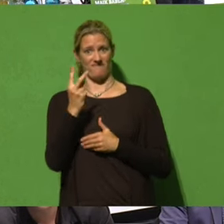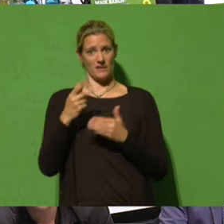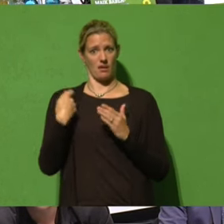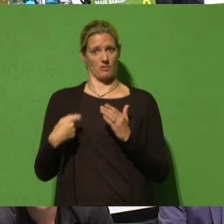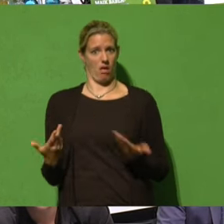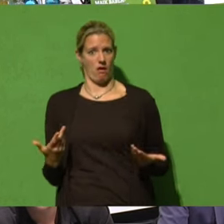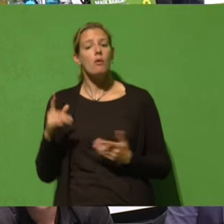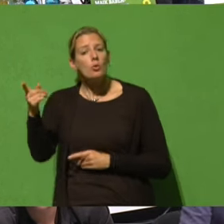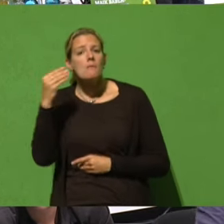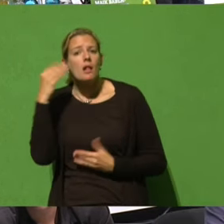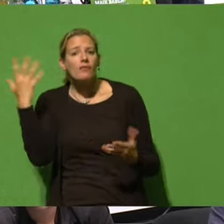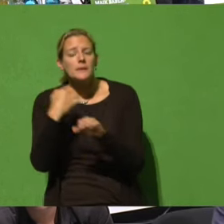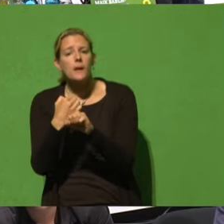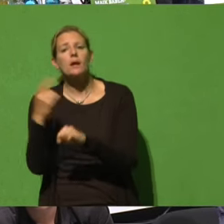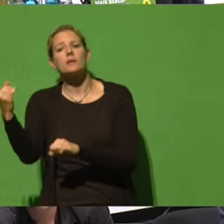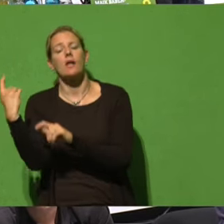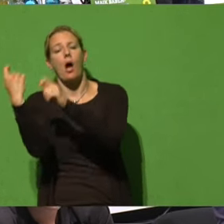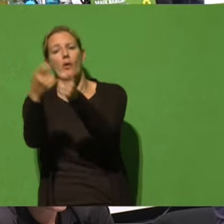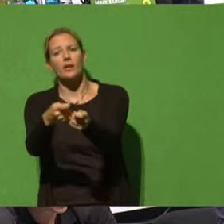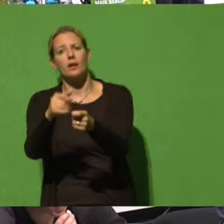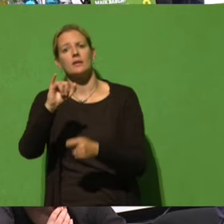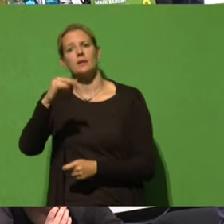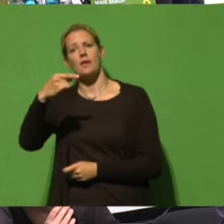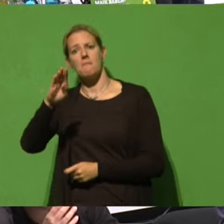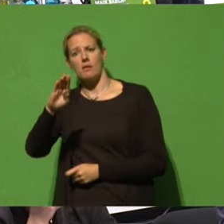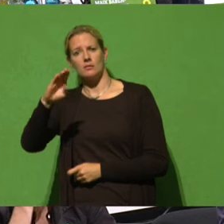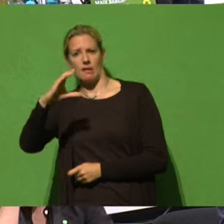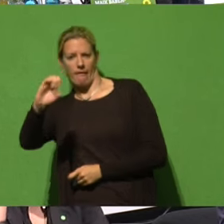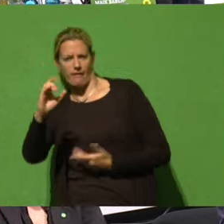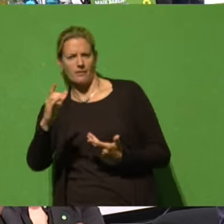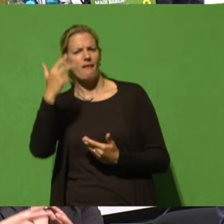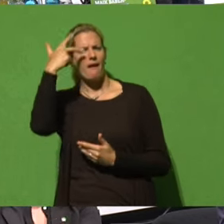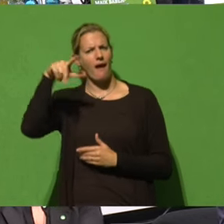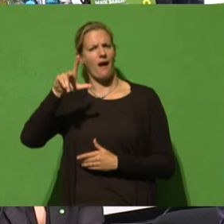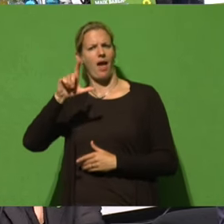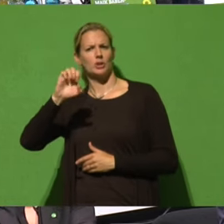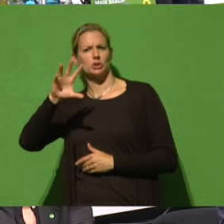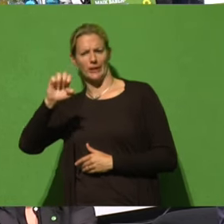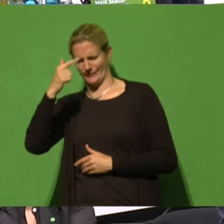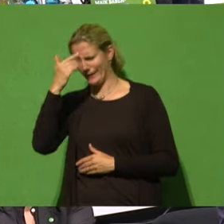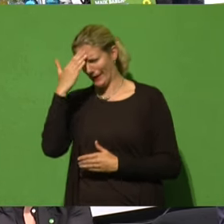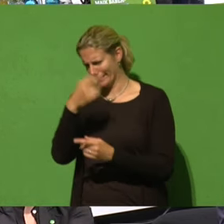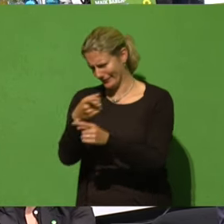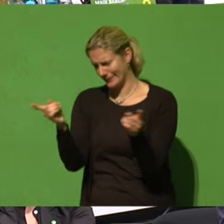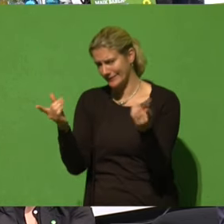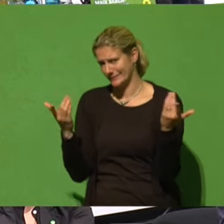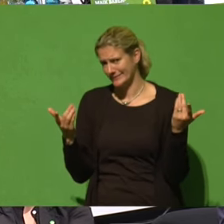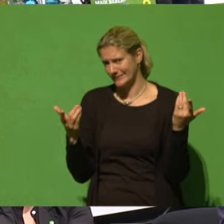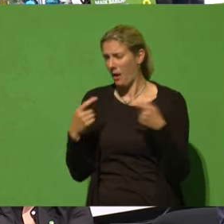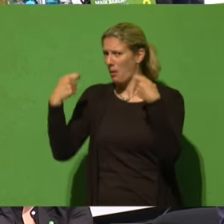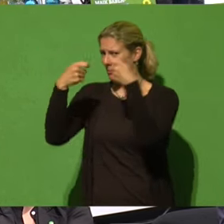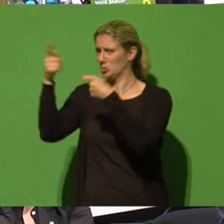es in Auftrag, IG BCE, Herr Laschet, also ich glaube, ihr kennt ihn hier in NRW, man kennt ihn auf